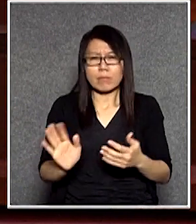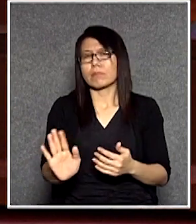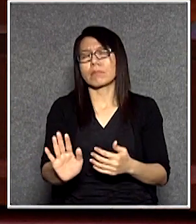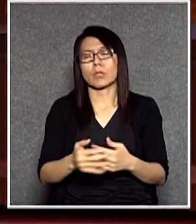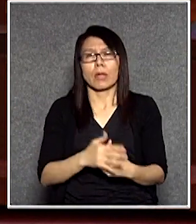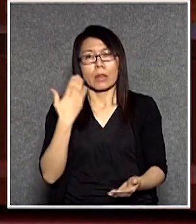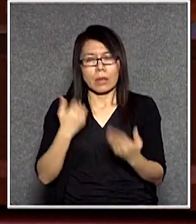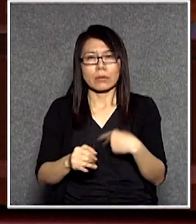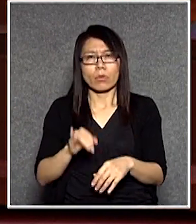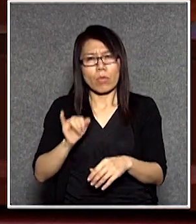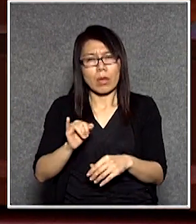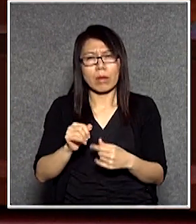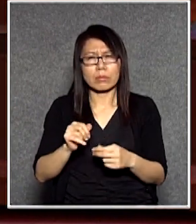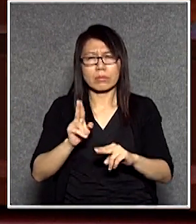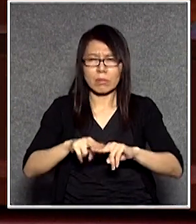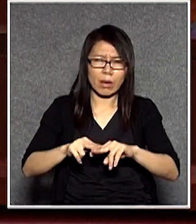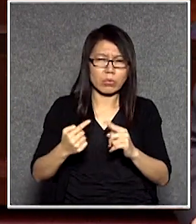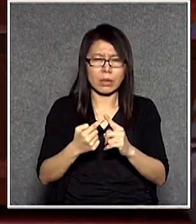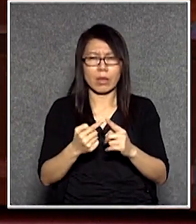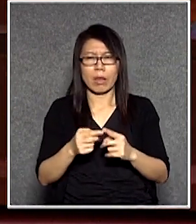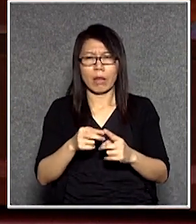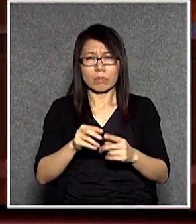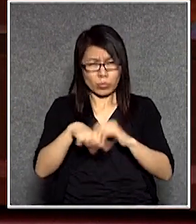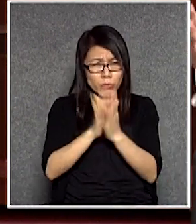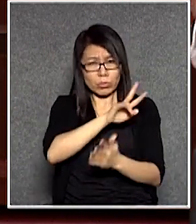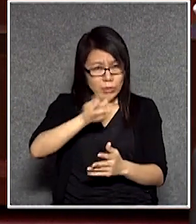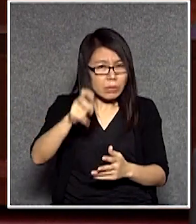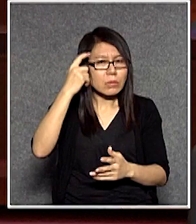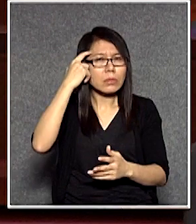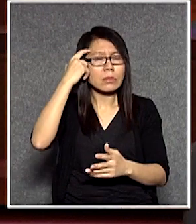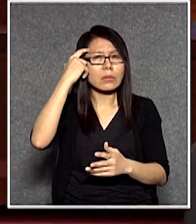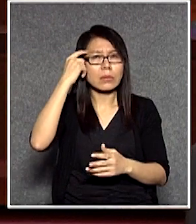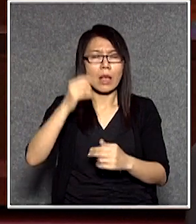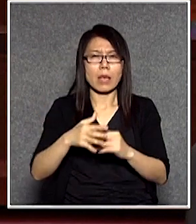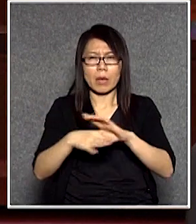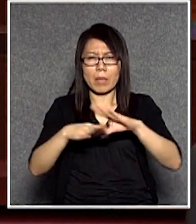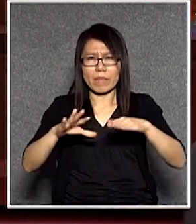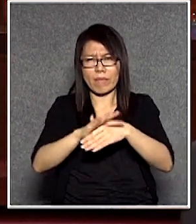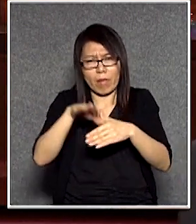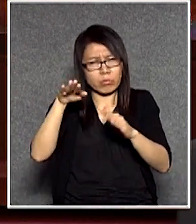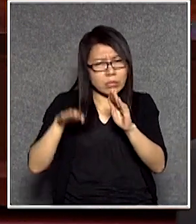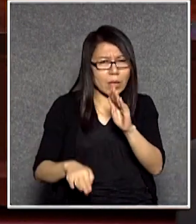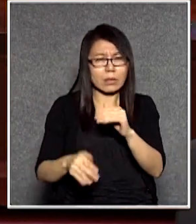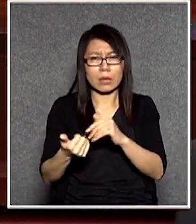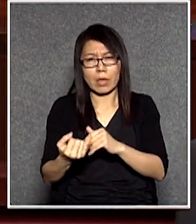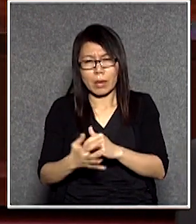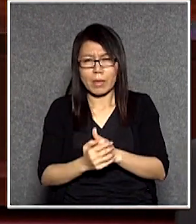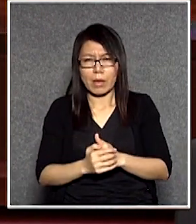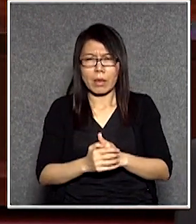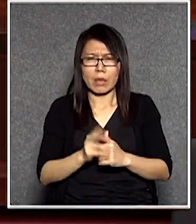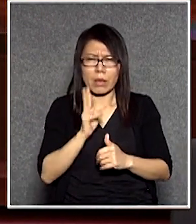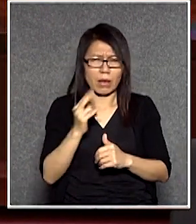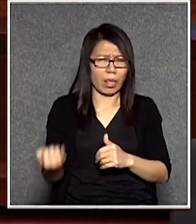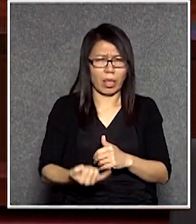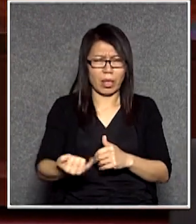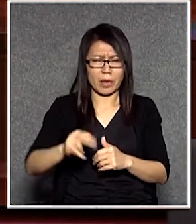這些所謂中國人這個大家有眼看的這個是文化很低劣所謂劣質的文化產